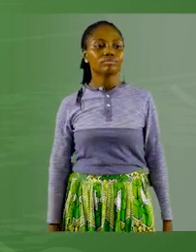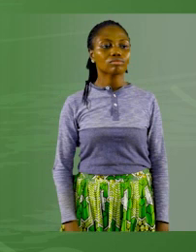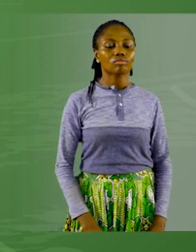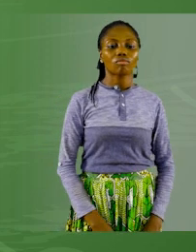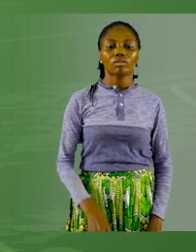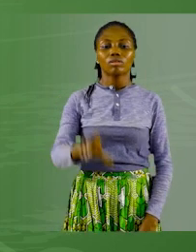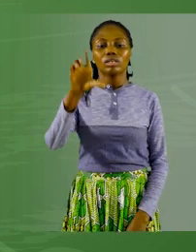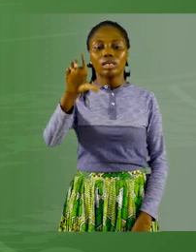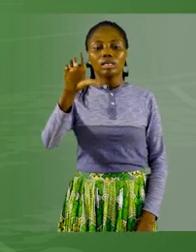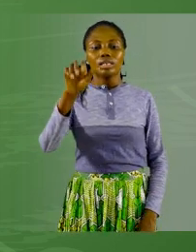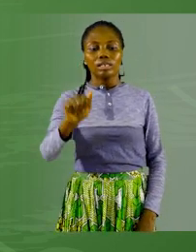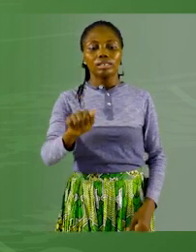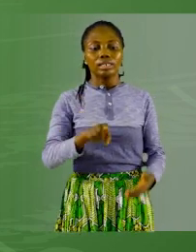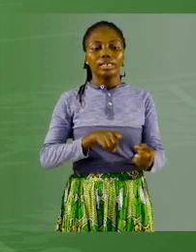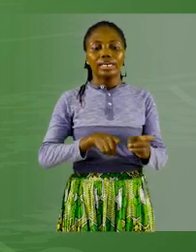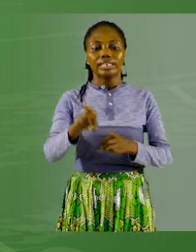Oui.